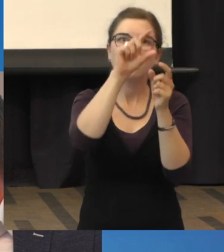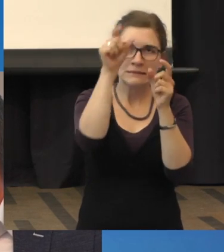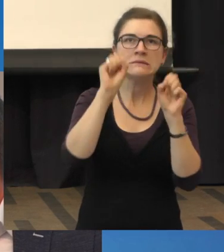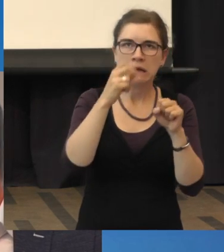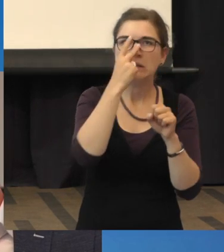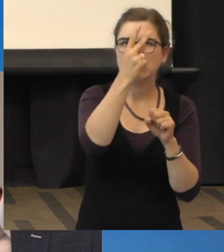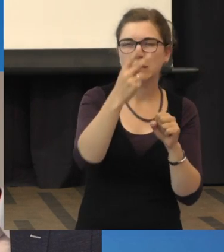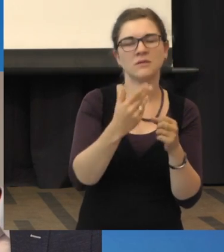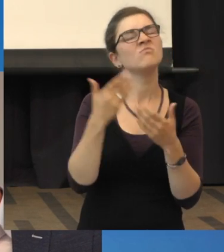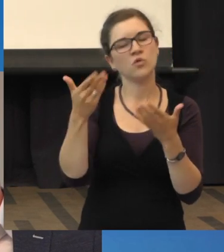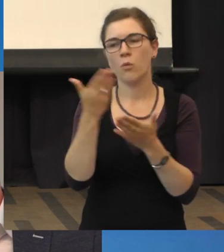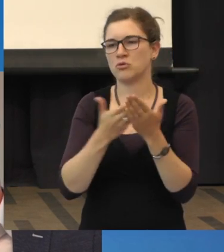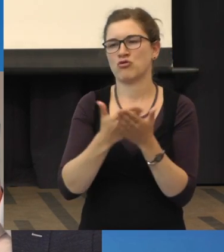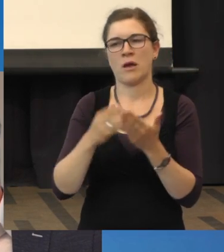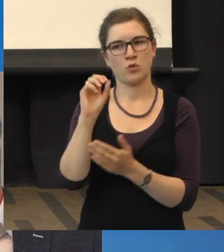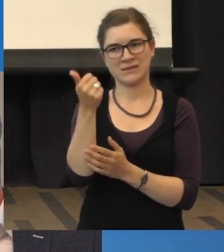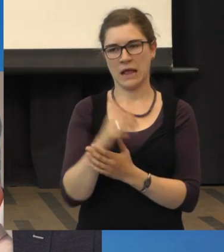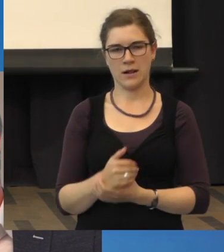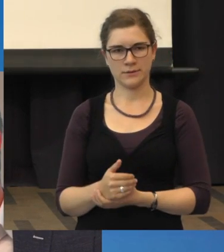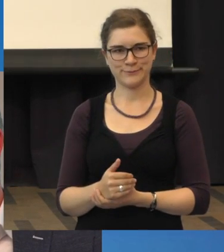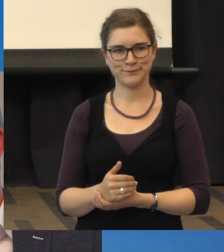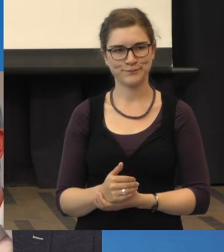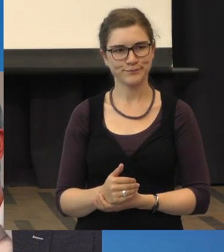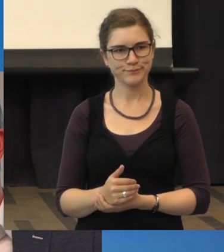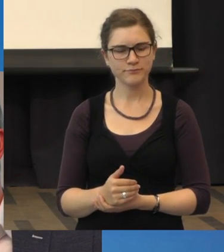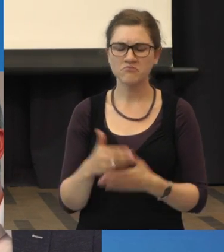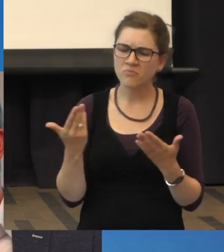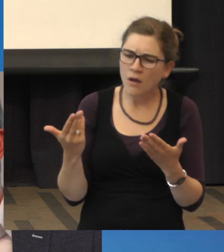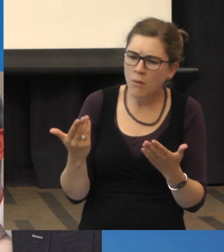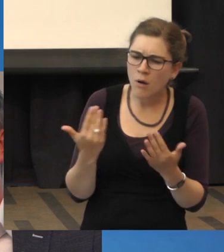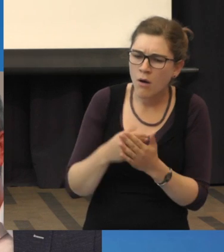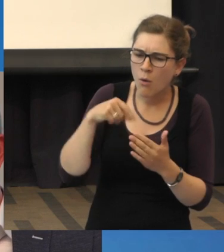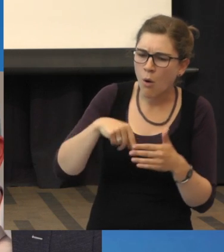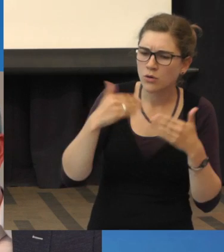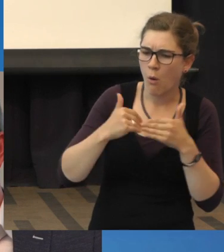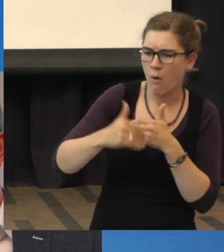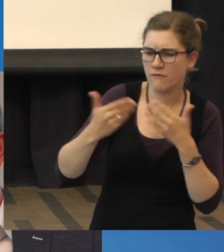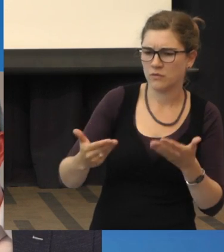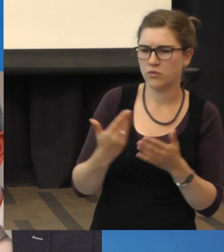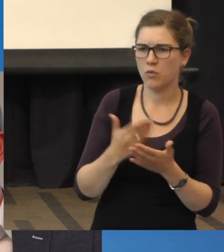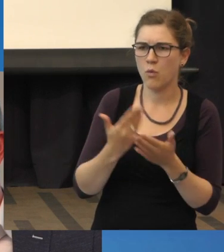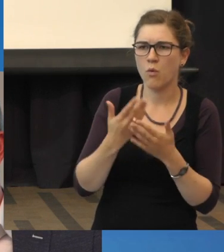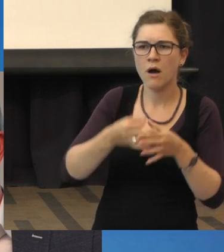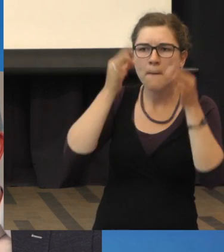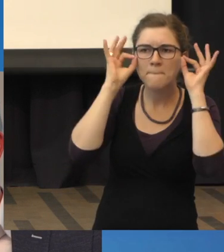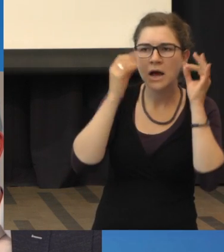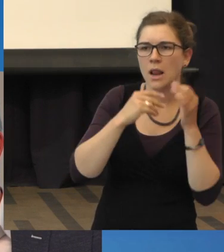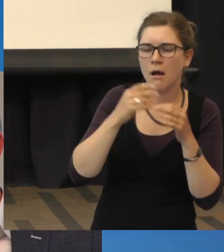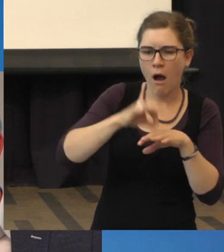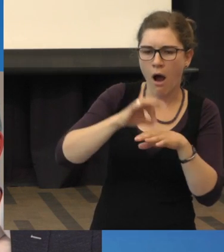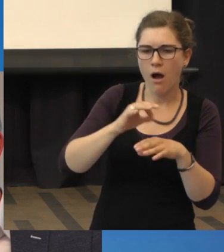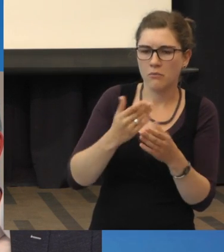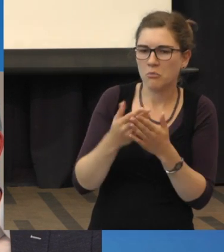Nun ist es ja heute leider so, dass man wegen der Brille nicht mehr zum Augenarzt geht, weil da kann gar keiner mehr verschreiben. Das heißt,